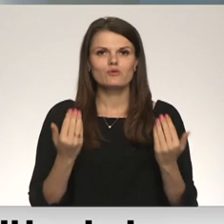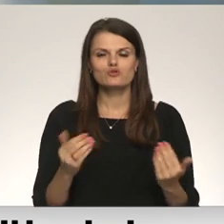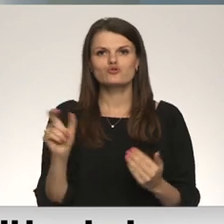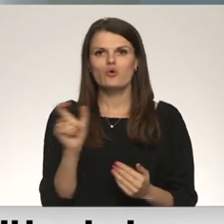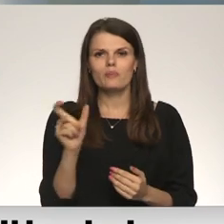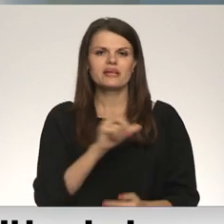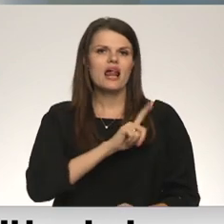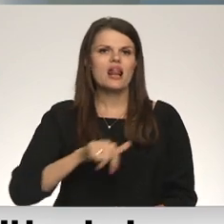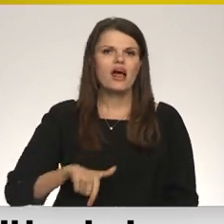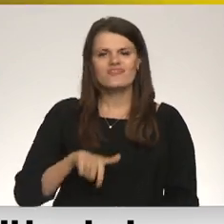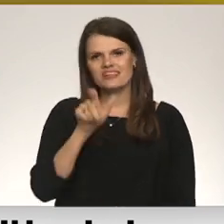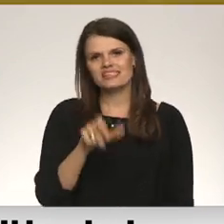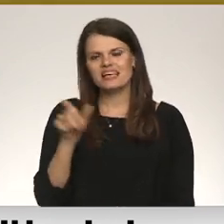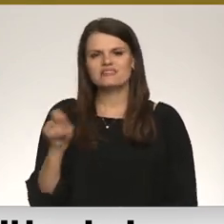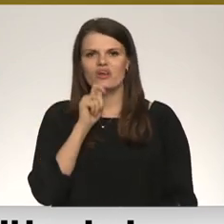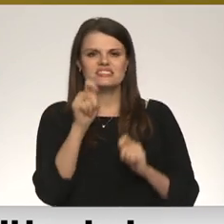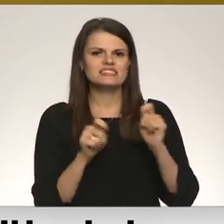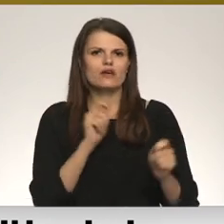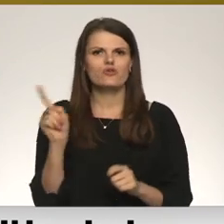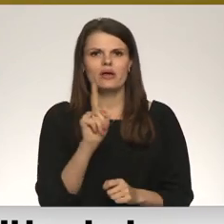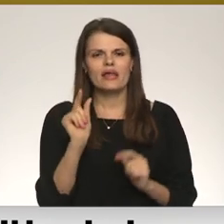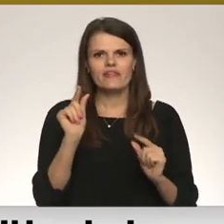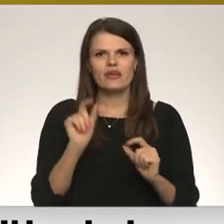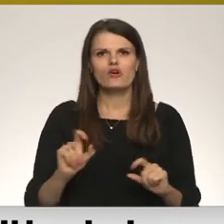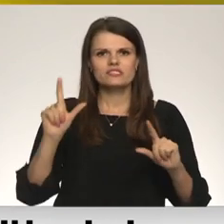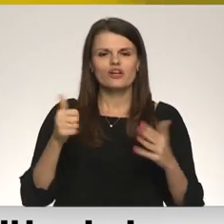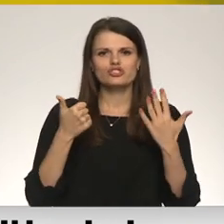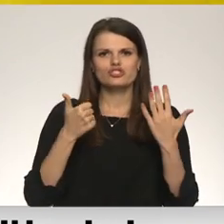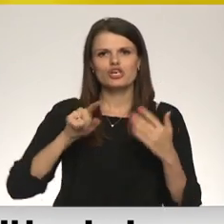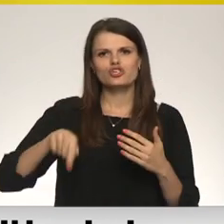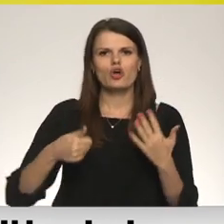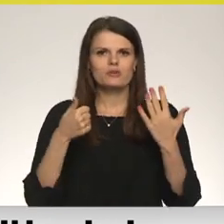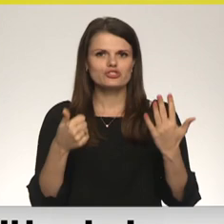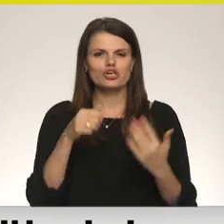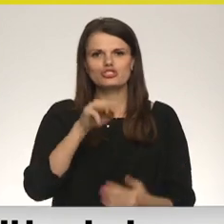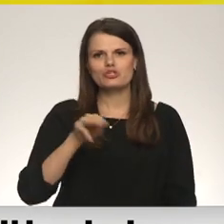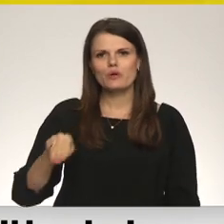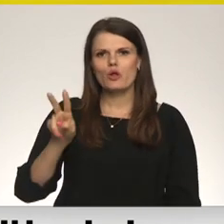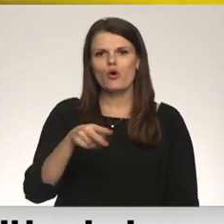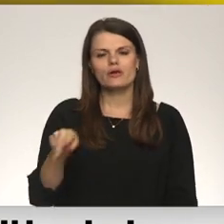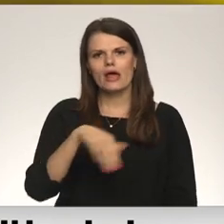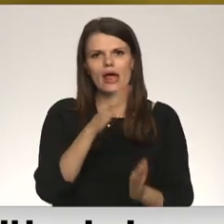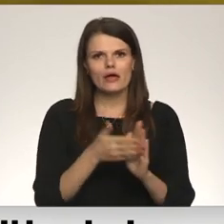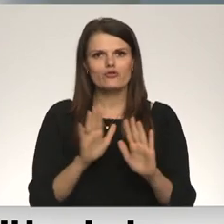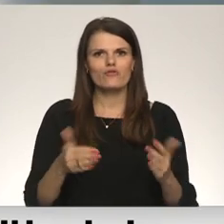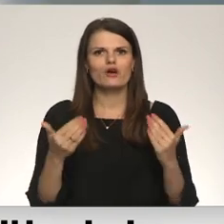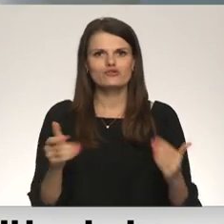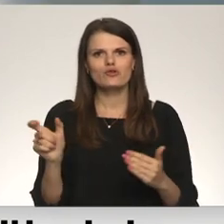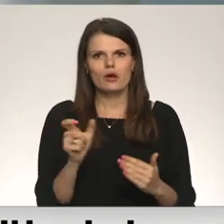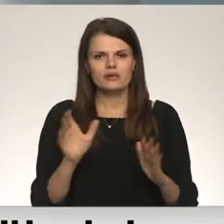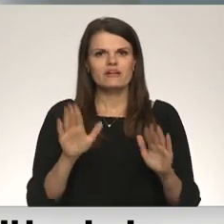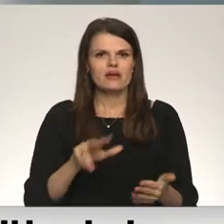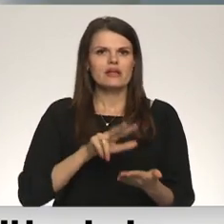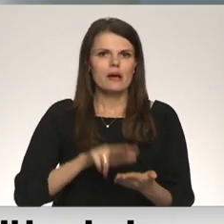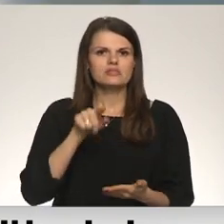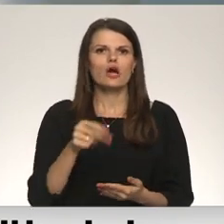Latvijas iedzīvotāju ziedojumos ir nedaudz vairākā 6,6 miljonu eiro. Vai šobrīd varat apstiprināt, ka tā ir tā